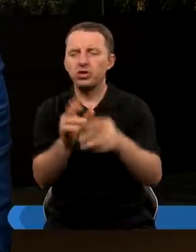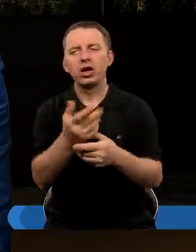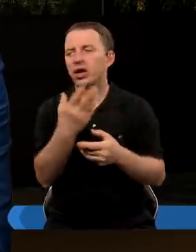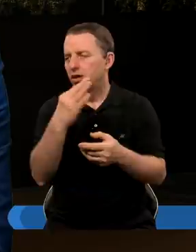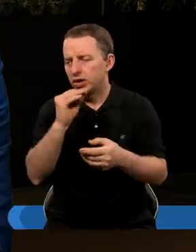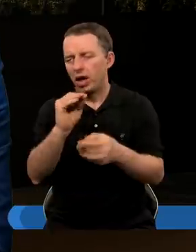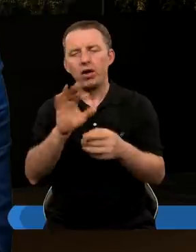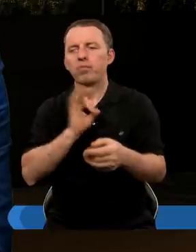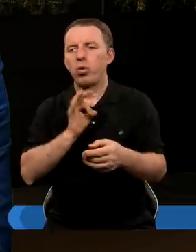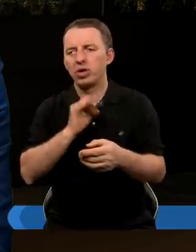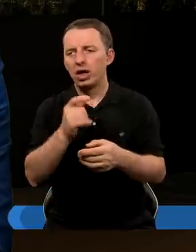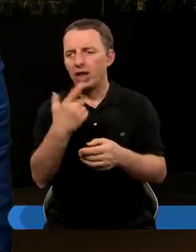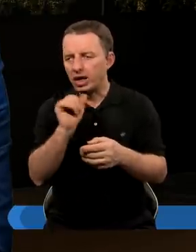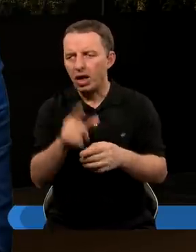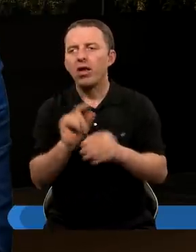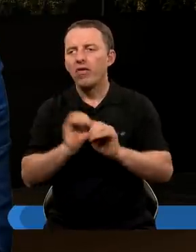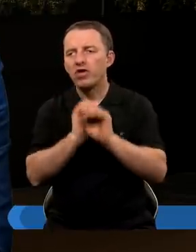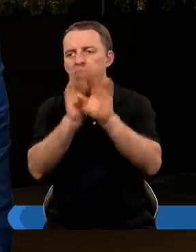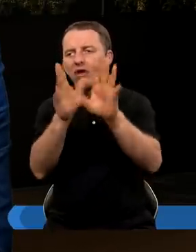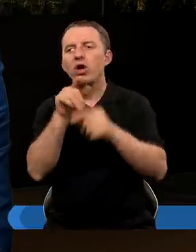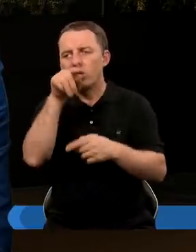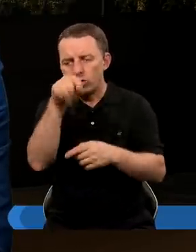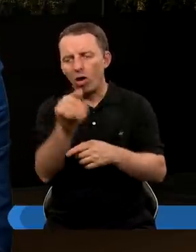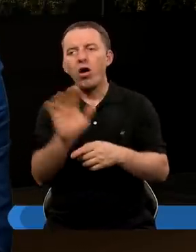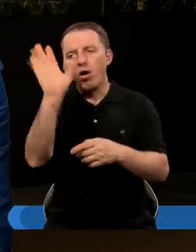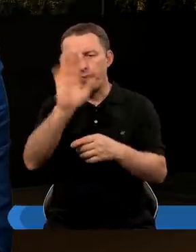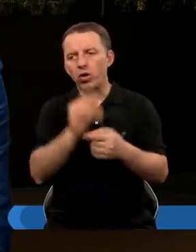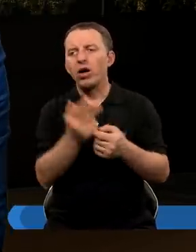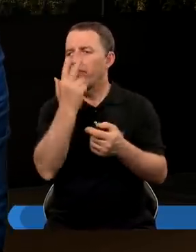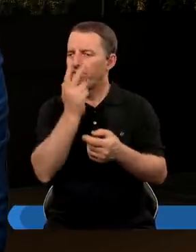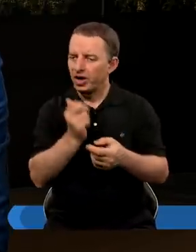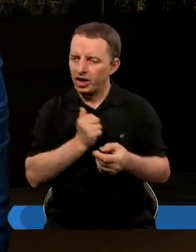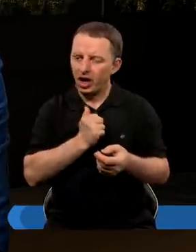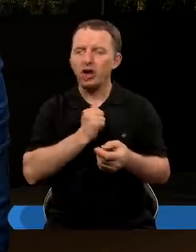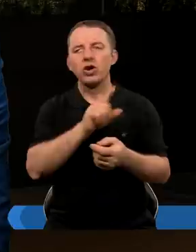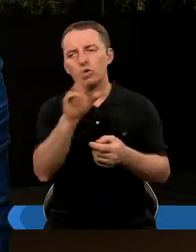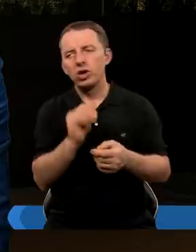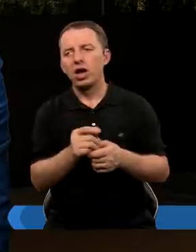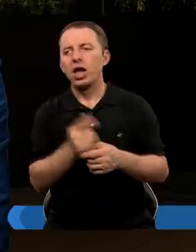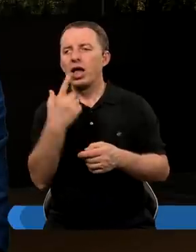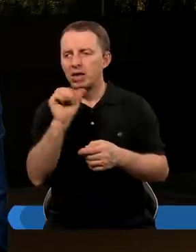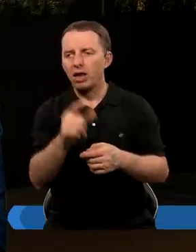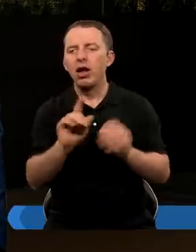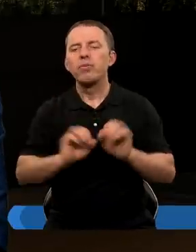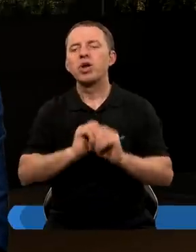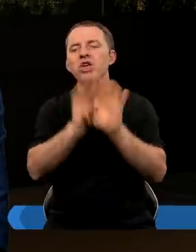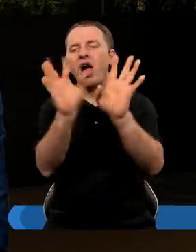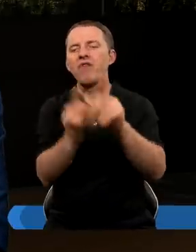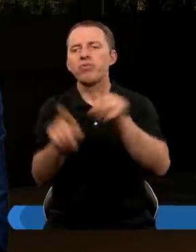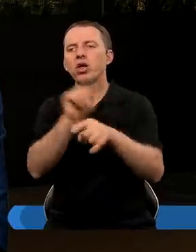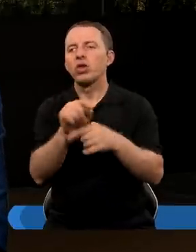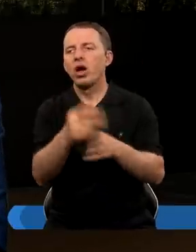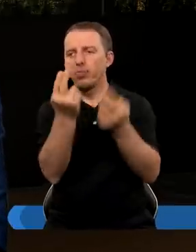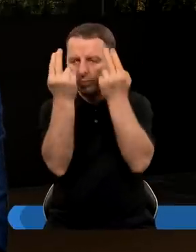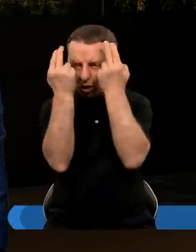było to, że on poznał ten sen i wyjawił, tylko właśnie Bóg. I właśnie tutaj widać wyraźnie, że Daniel przejawia to, że